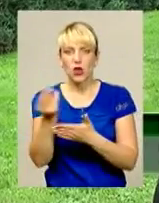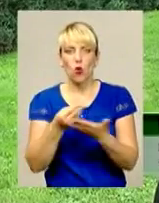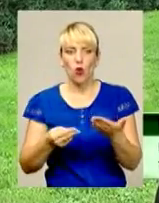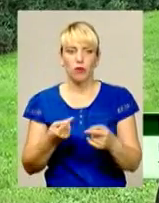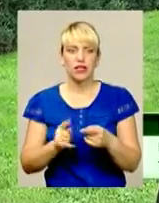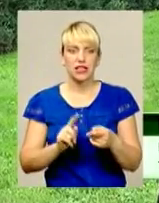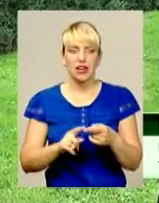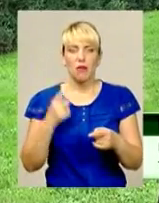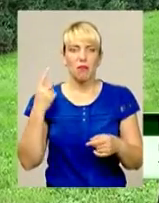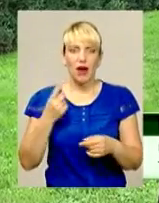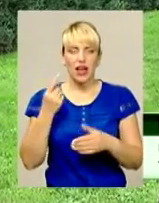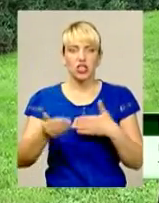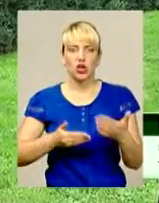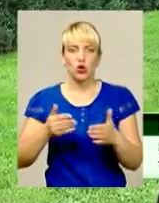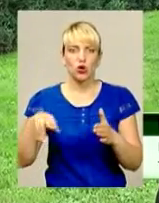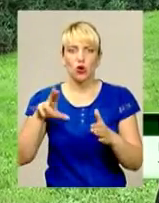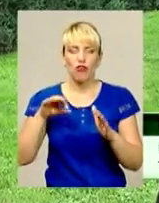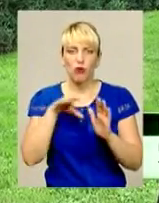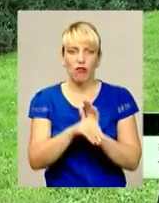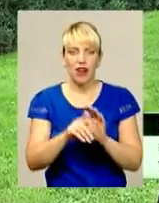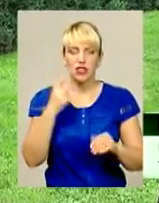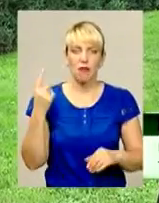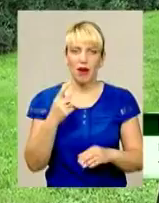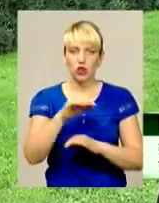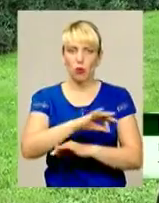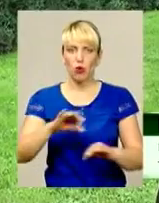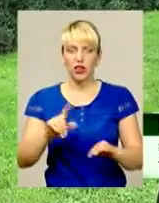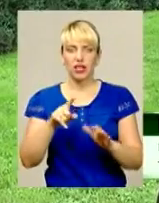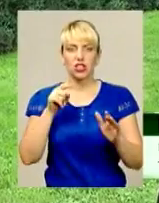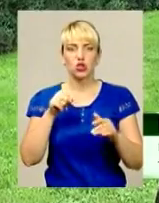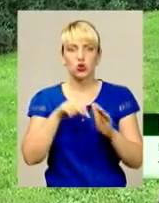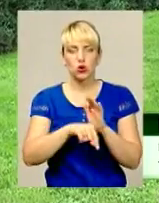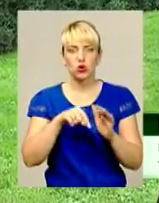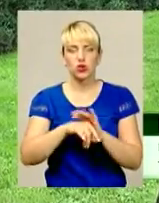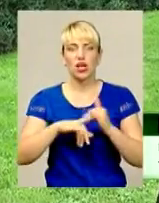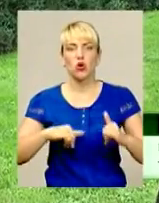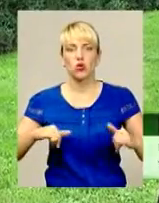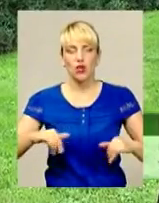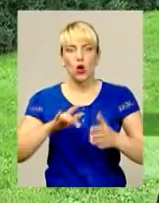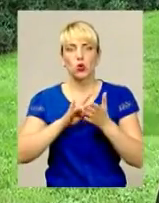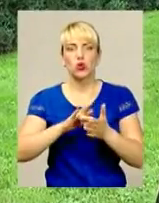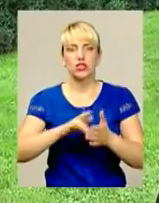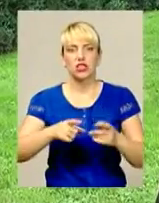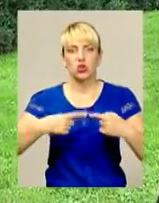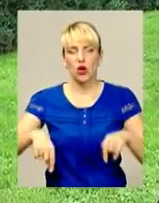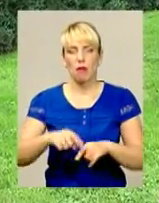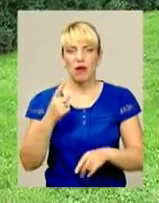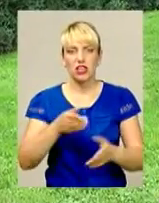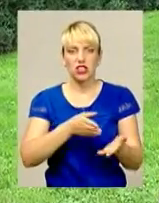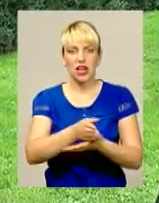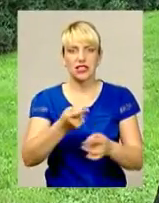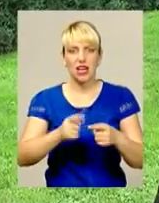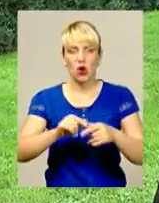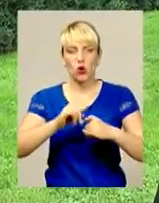впровадження нашого першого проєкту, який стосується розвитку туристичної галузі. Тобто перший напрямок – розвиток